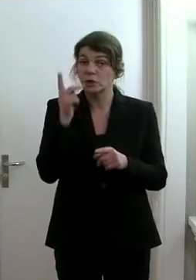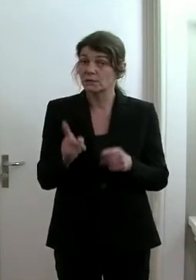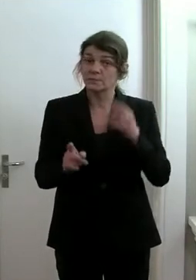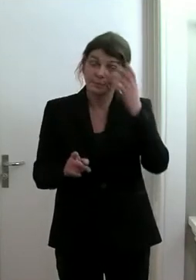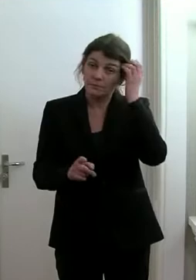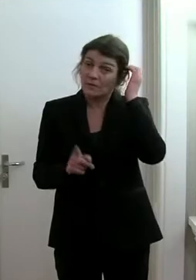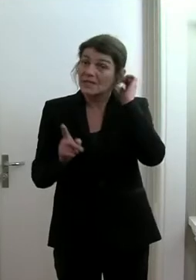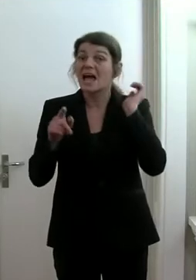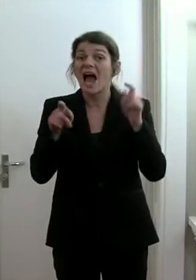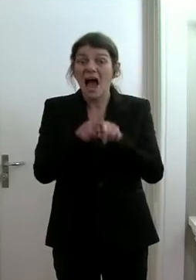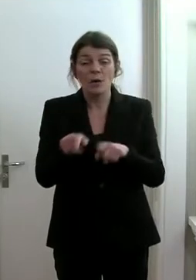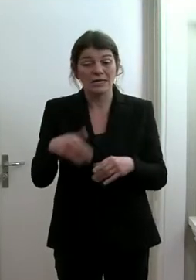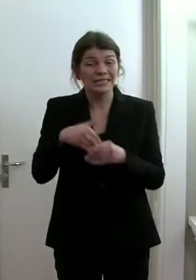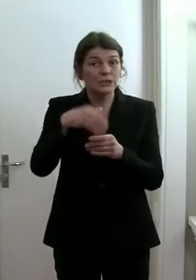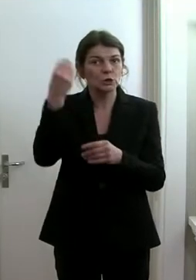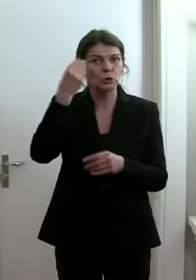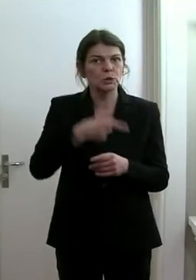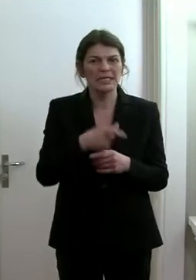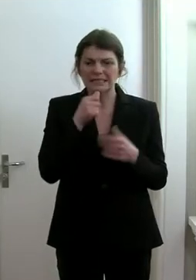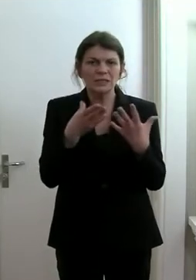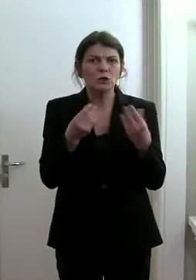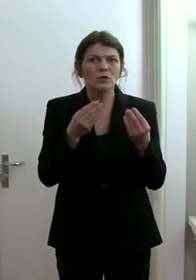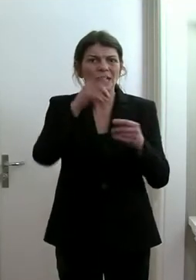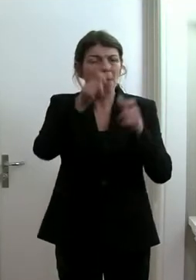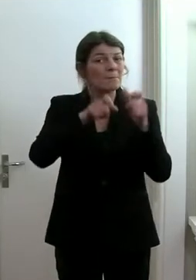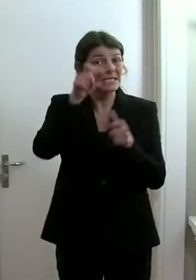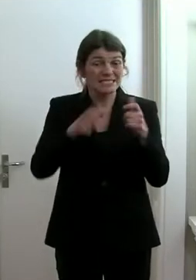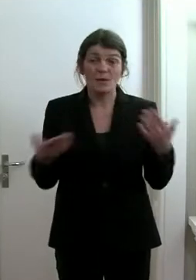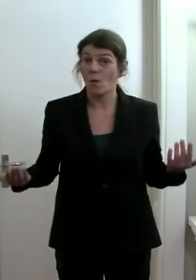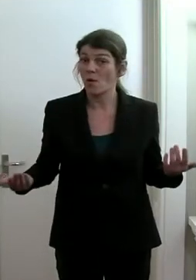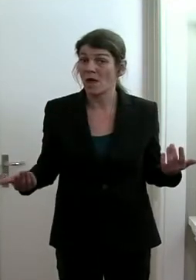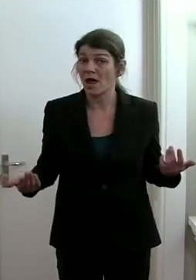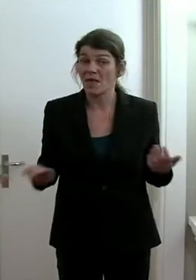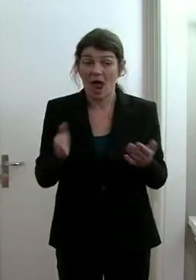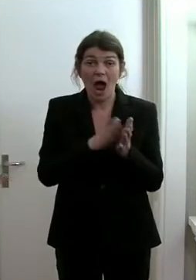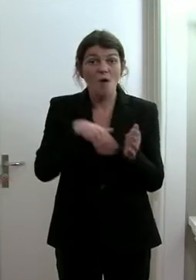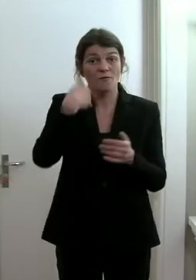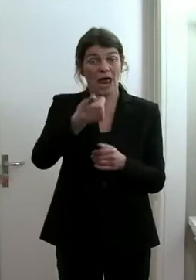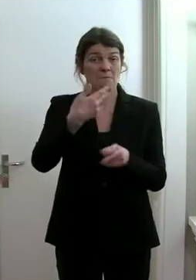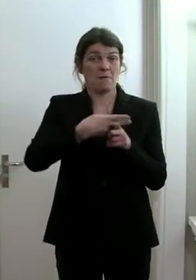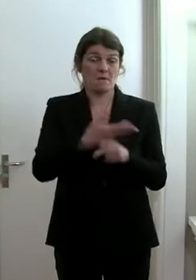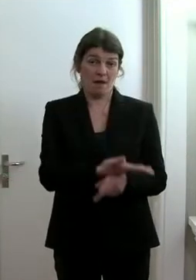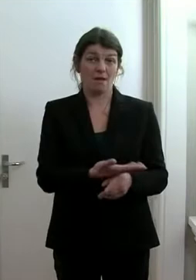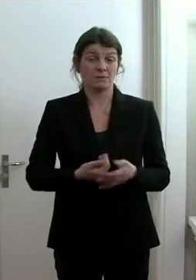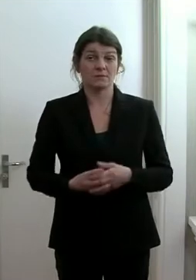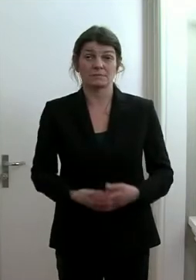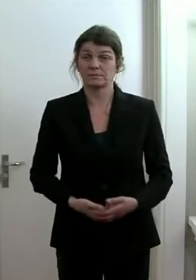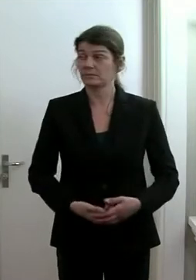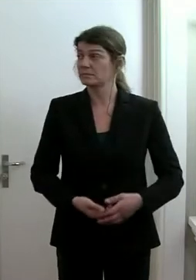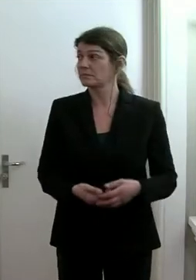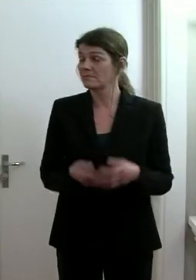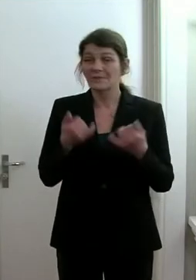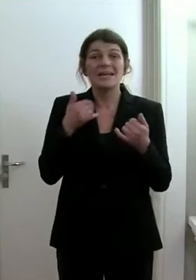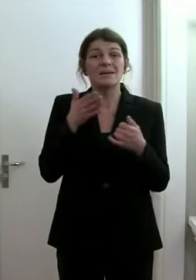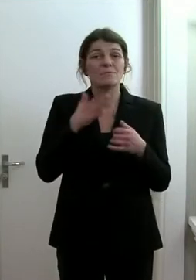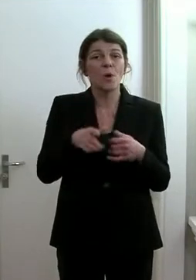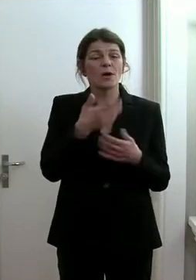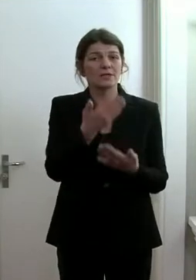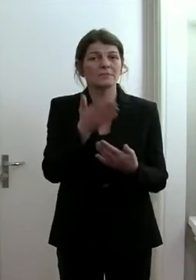dass eben auch in der Schule nicht zu viele Personen auf einmal krank werden. Jetzt würde ich